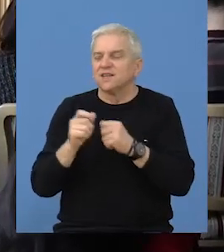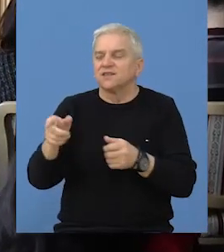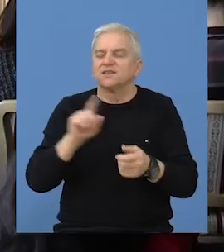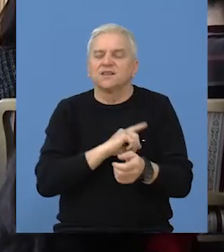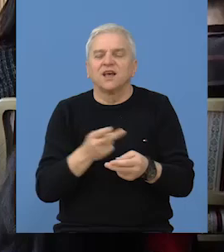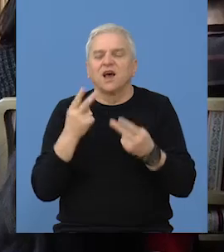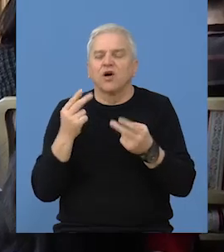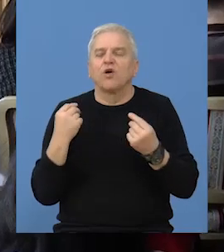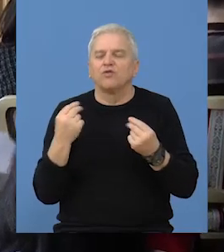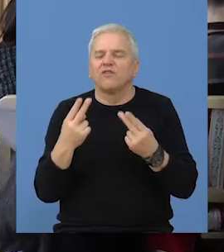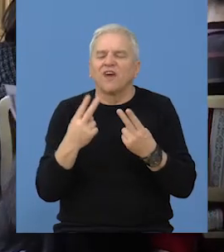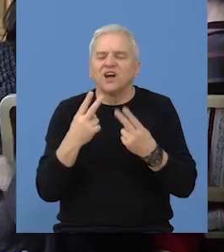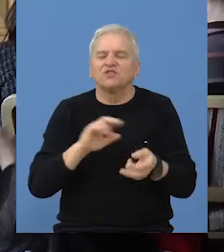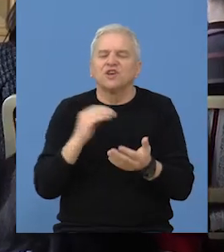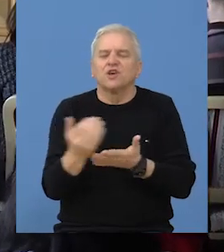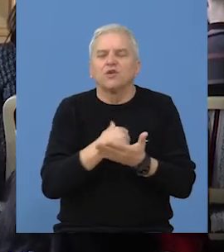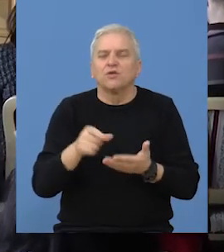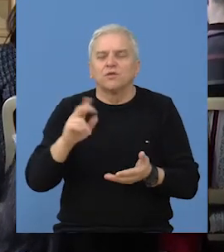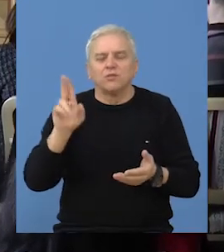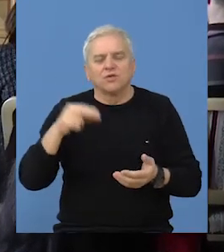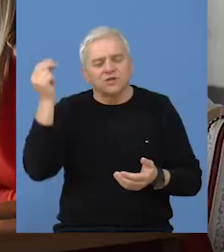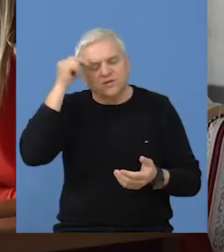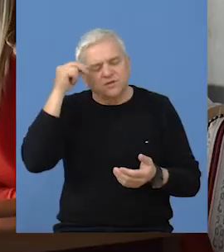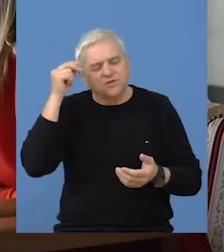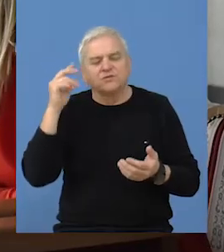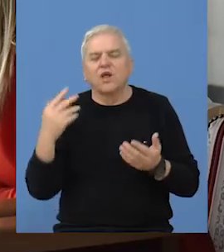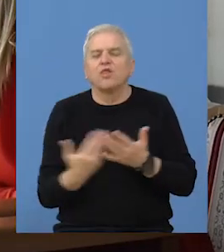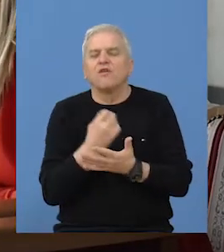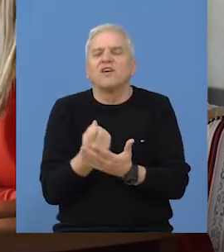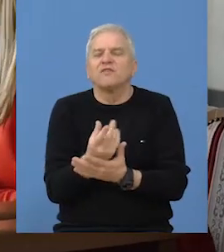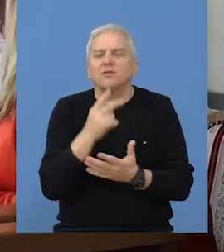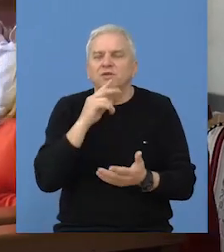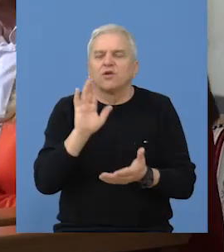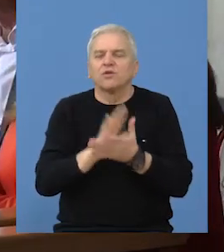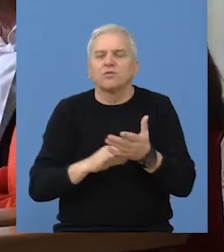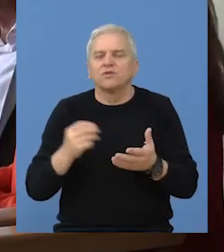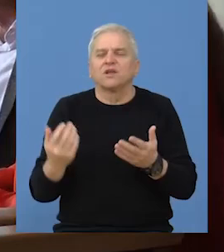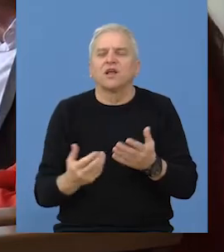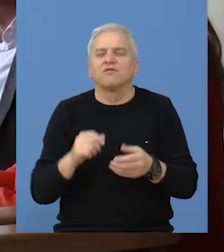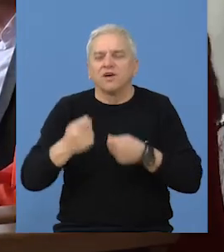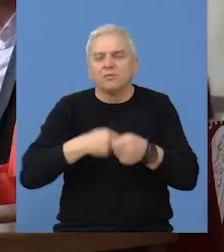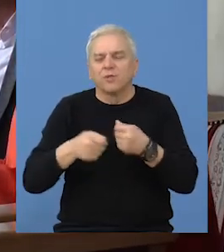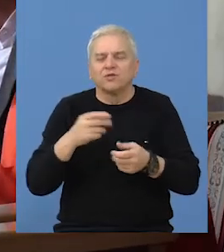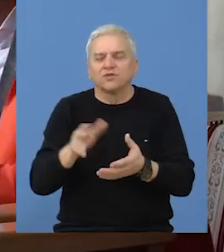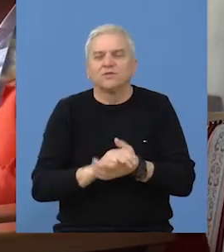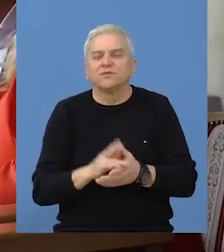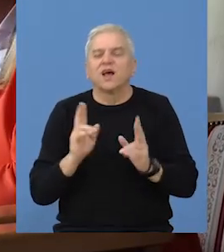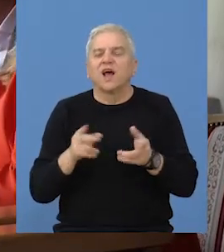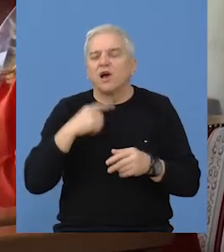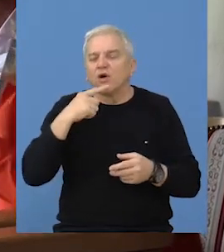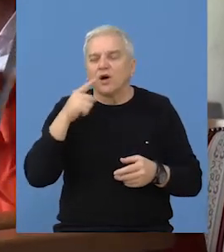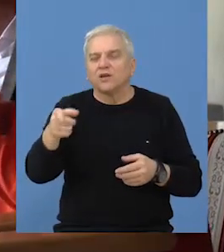sastanci i tekako korisni jer može da sazna nove informacije koje su važne za pokretanje sobstvenog posla.